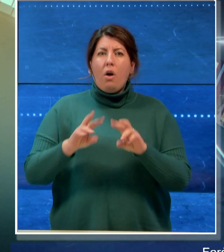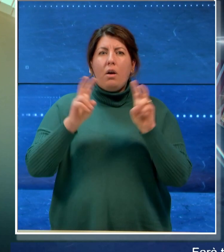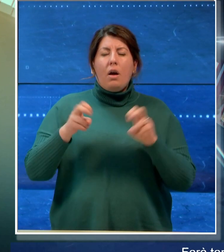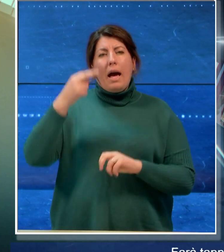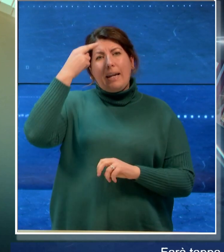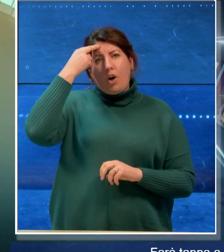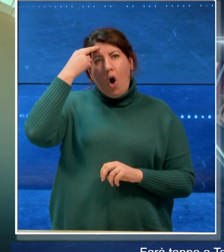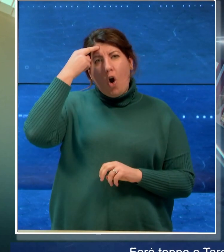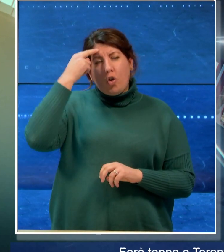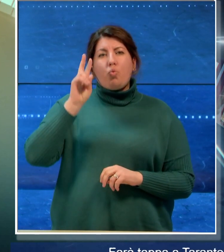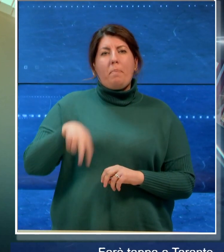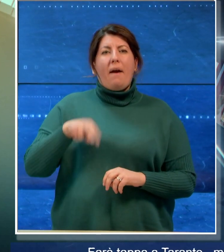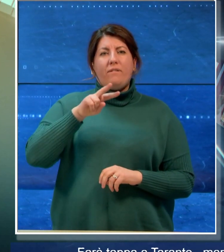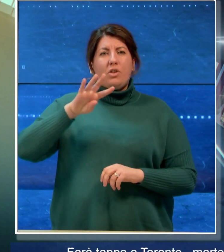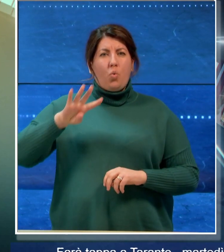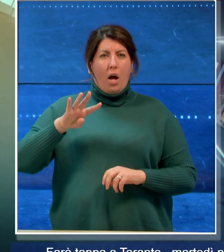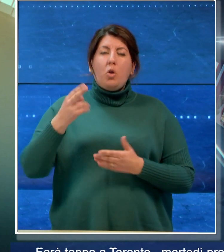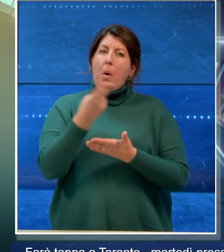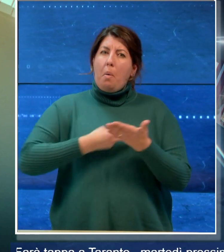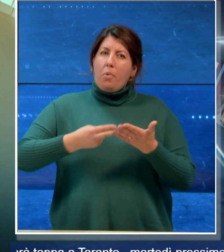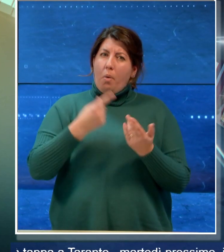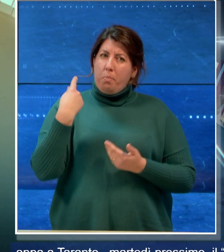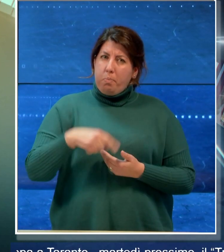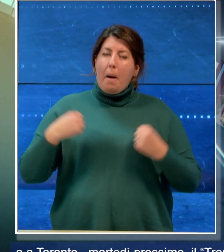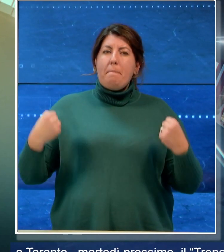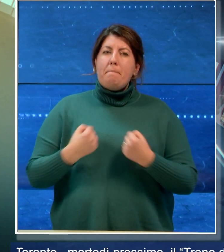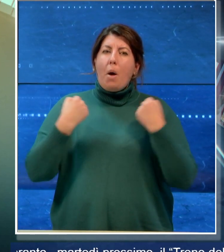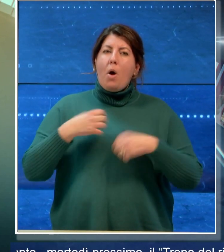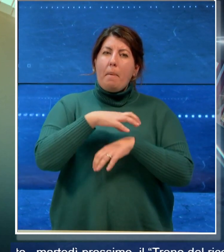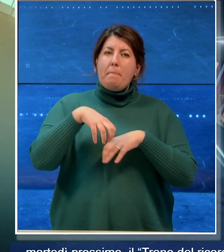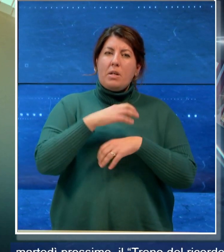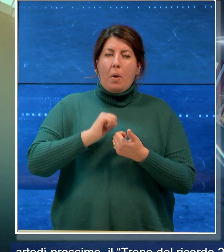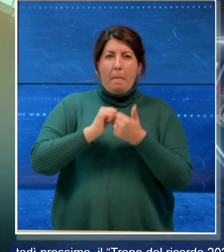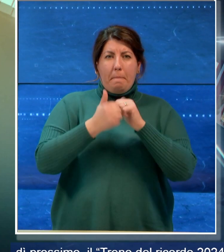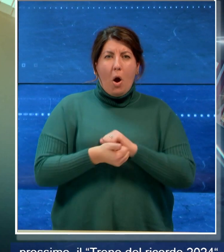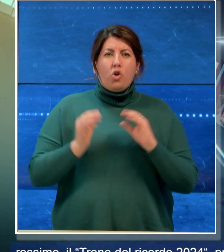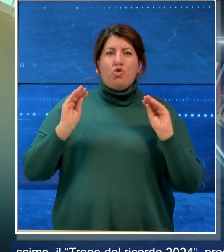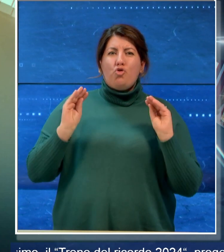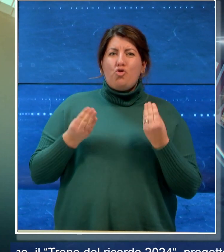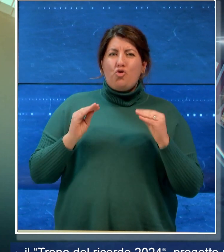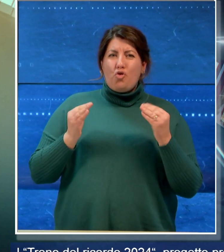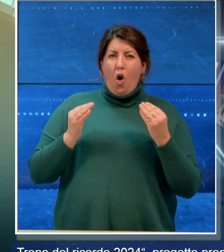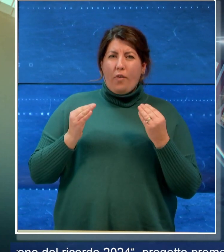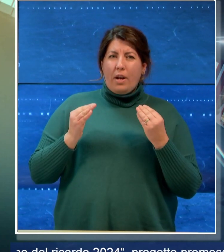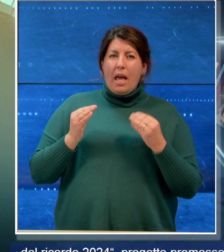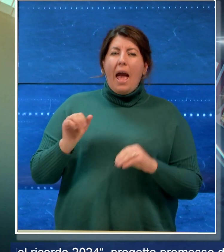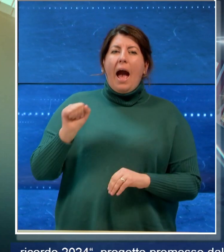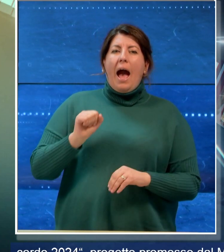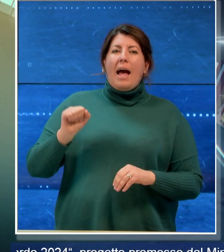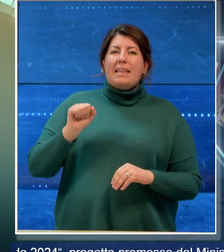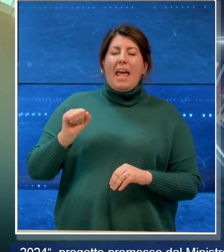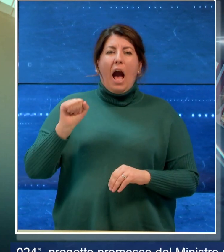progetto promosso dal ministro per lo sport e per i giovani Andrea Abodi per